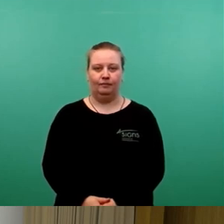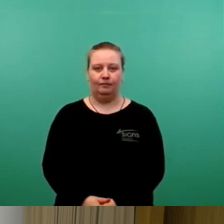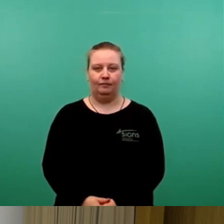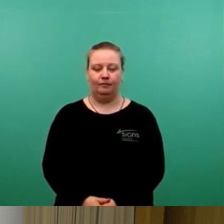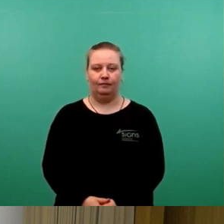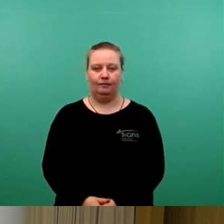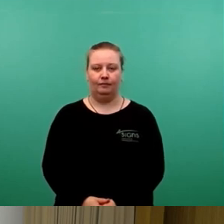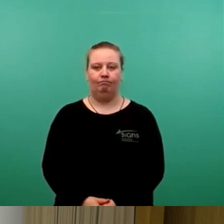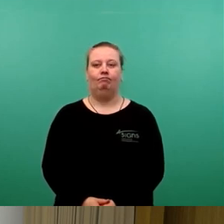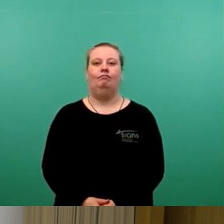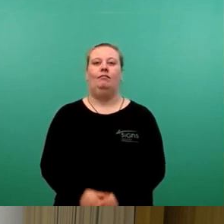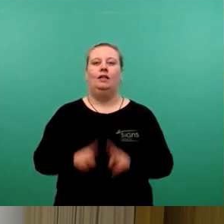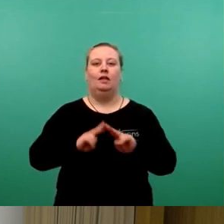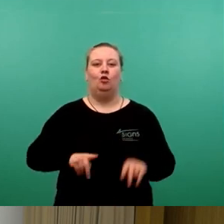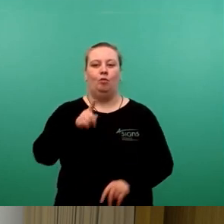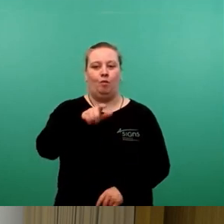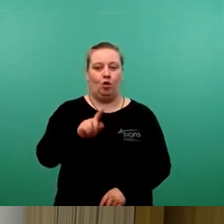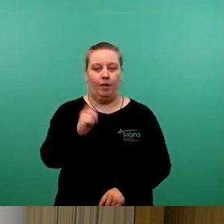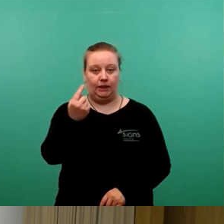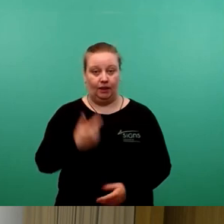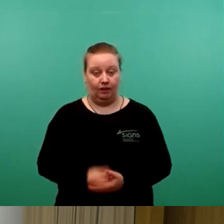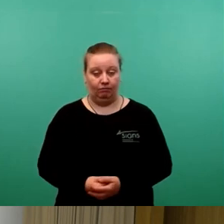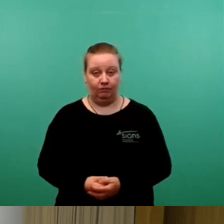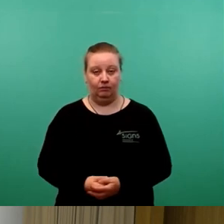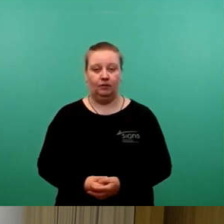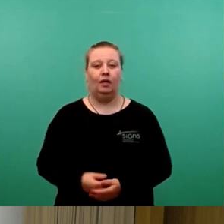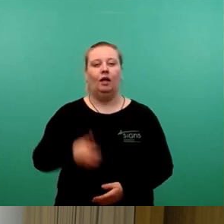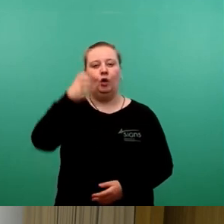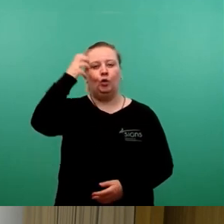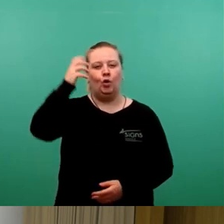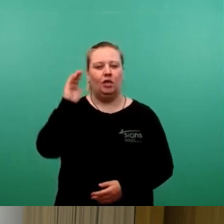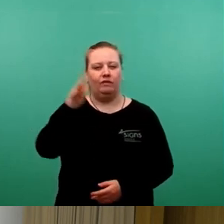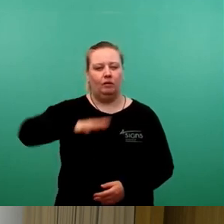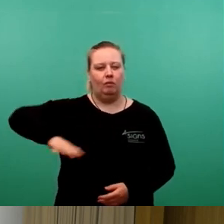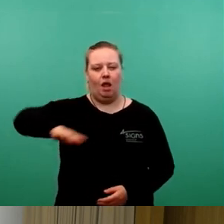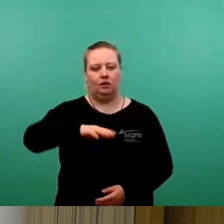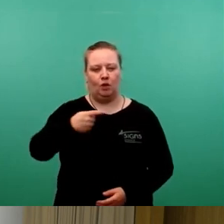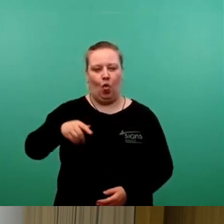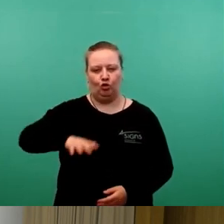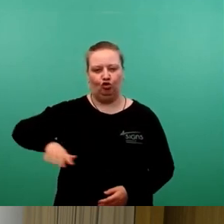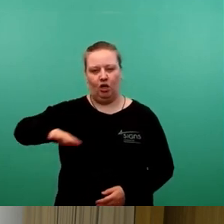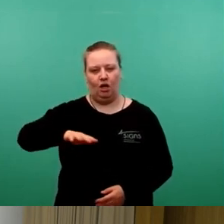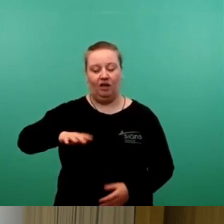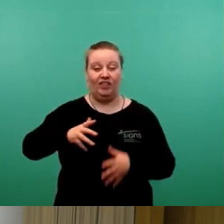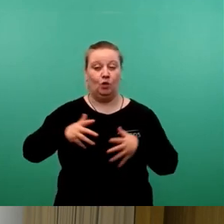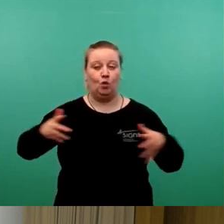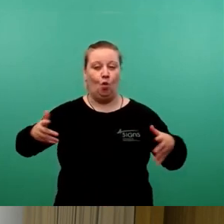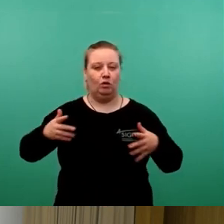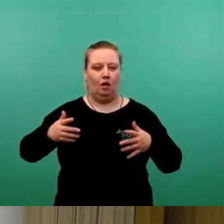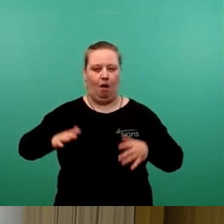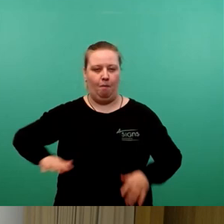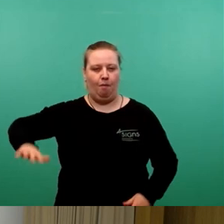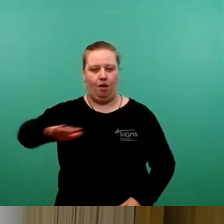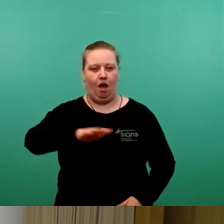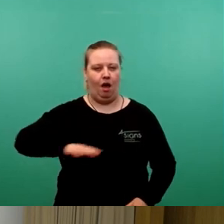Sehr geehrter Herr Oberbürgermeister, der Königswaldplatz in Klotsche, das ist ein ziemlich großer, freier Platz an der